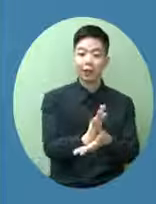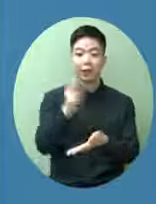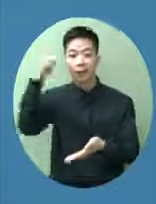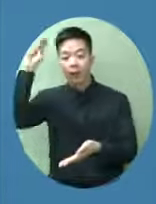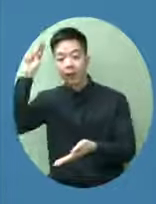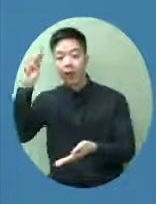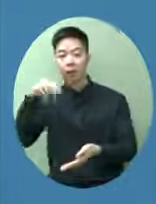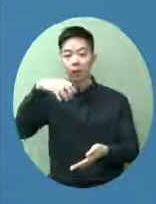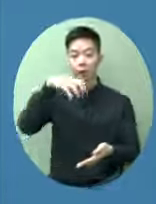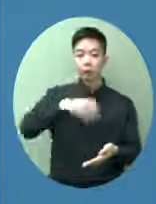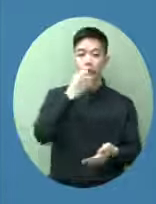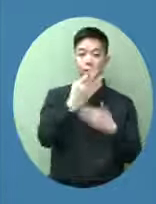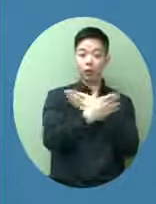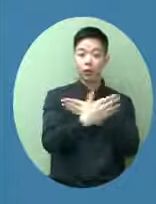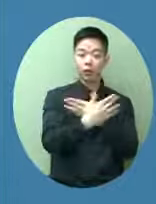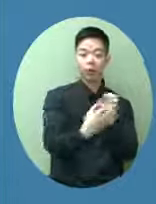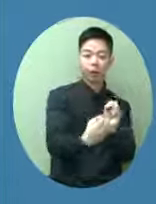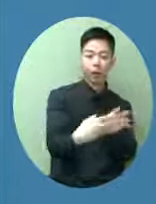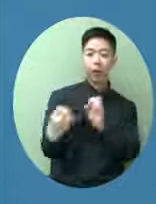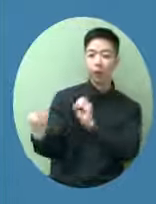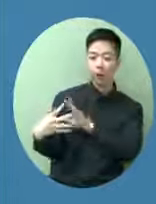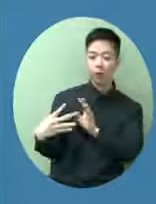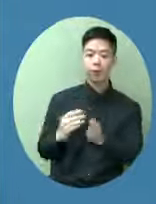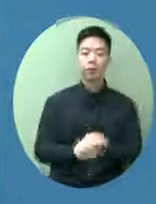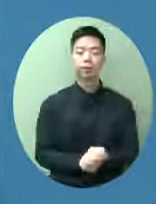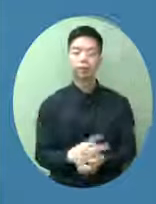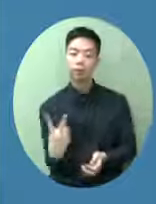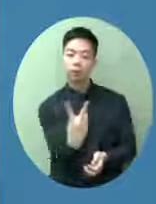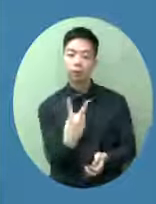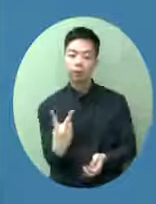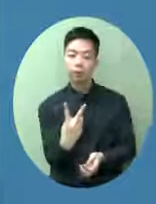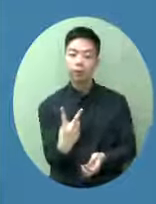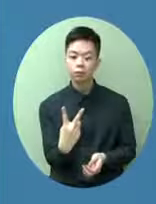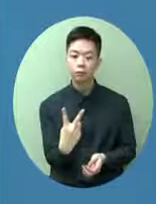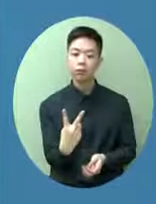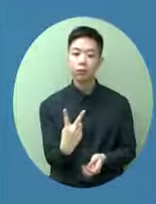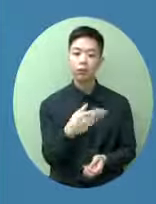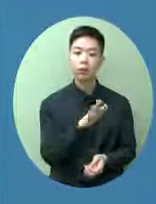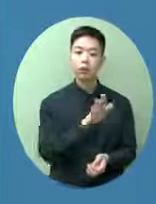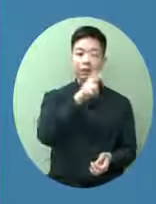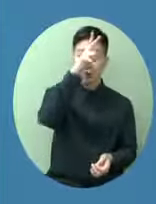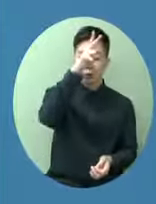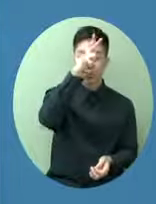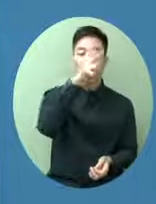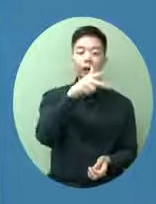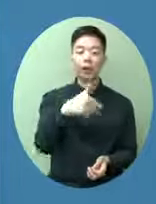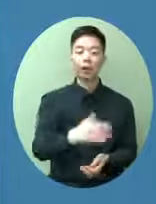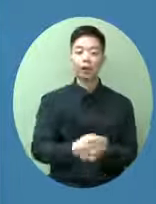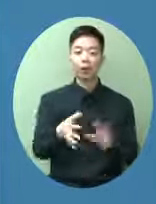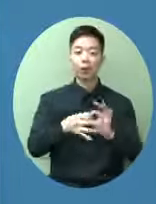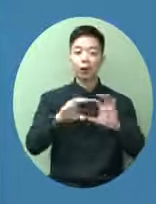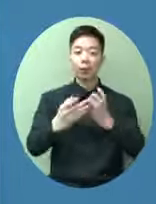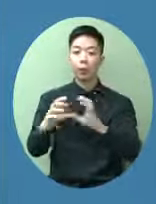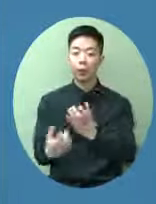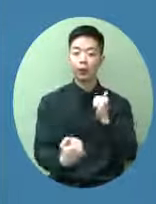談很高興在兩個國家的總令和他們自己的政府相關部門的支持之下亦都提